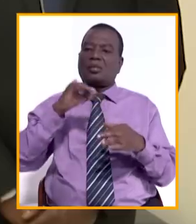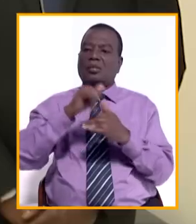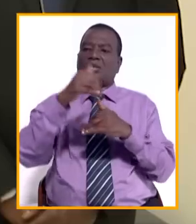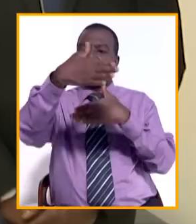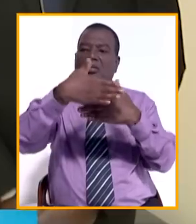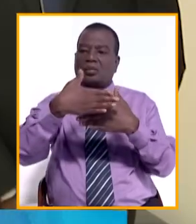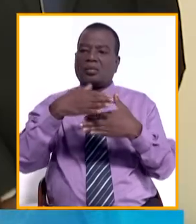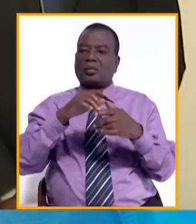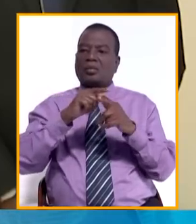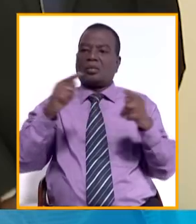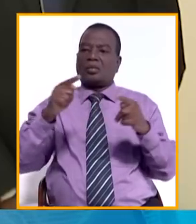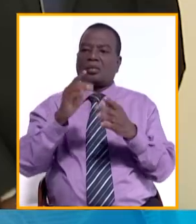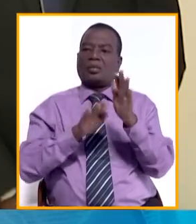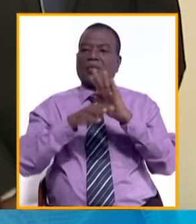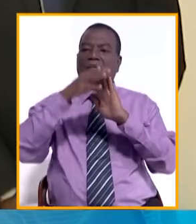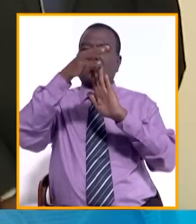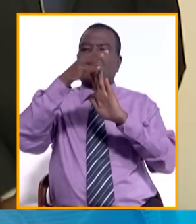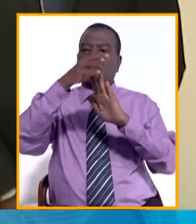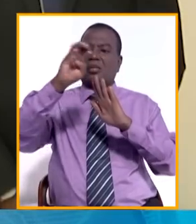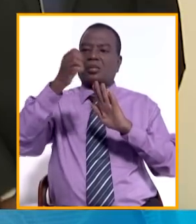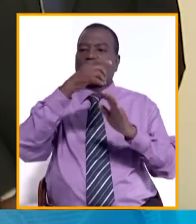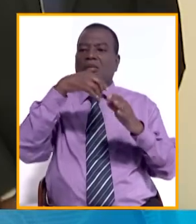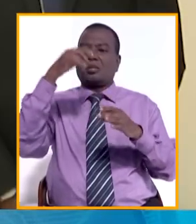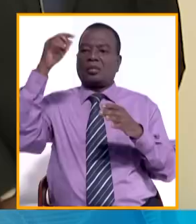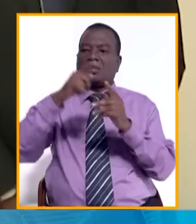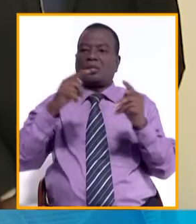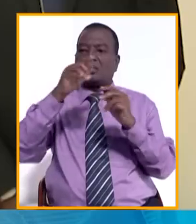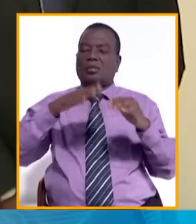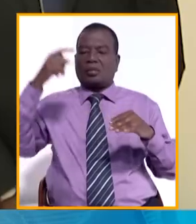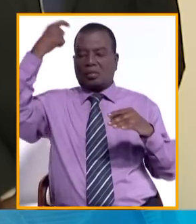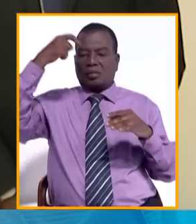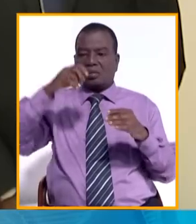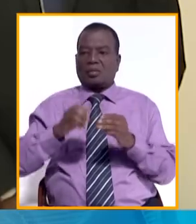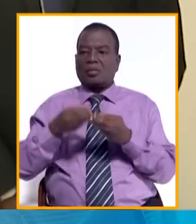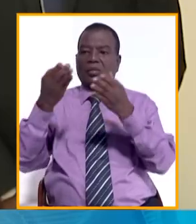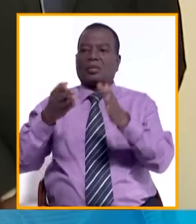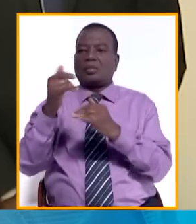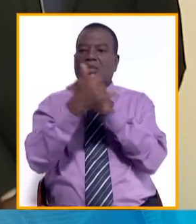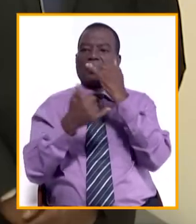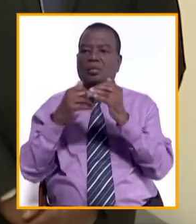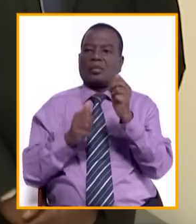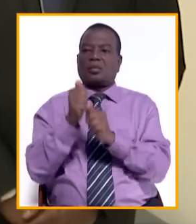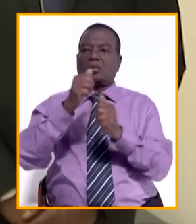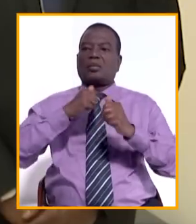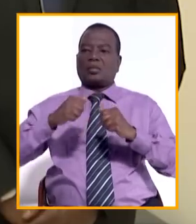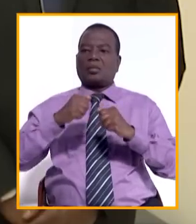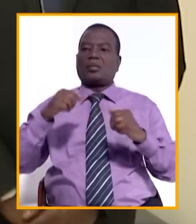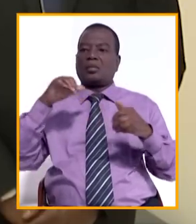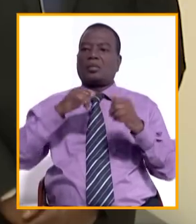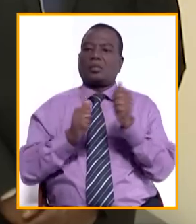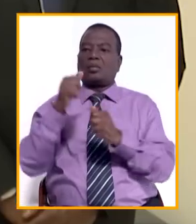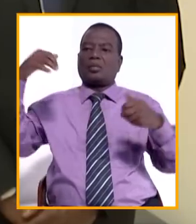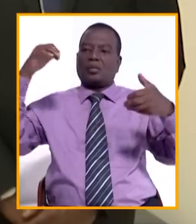approche d'une très grande maturité, d'une très grande sagesse, rend votre pays encore plus fort et plus uni.